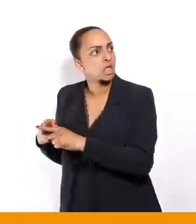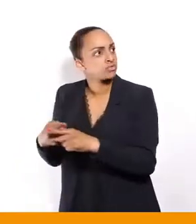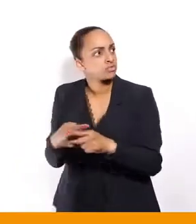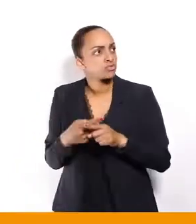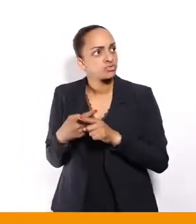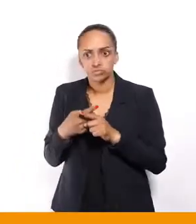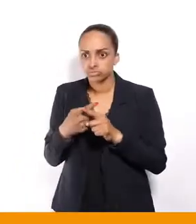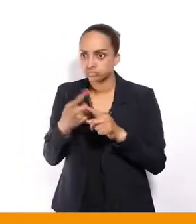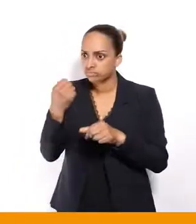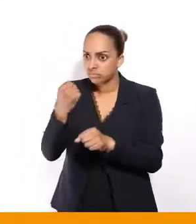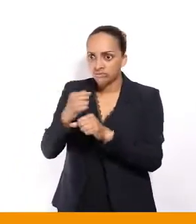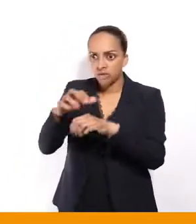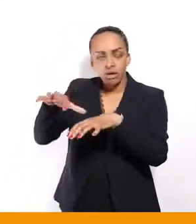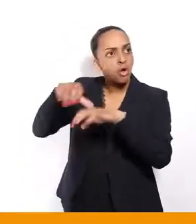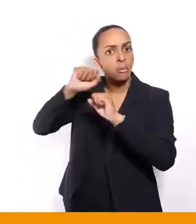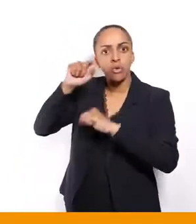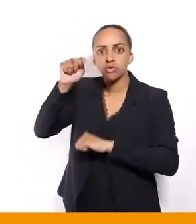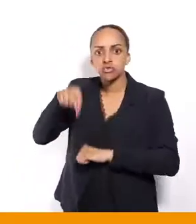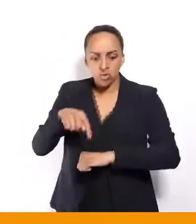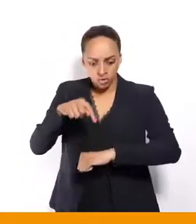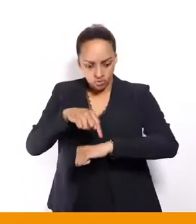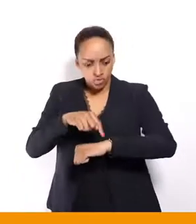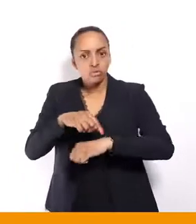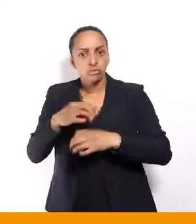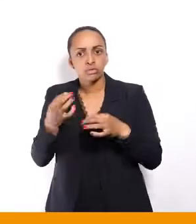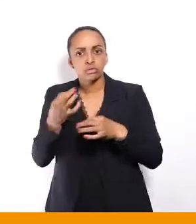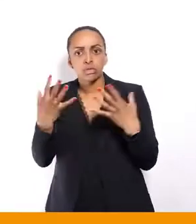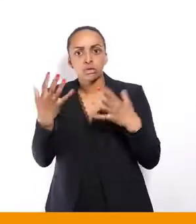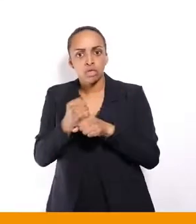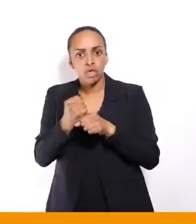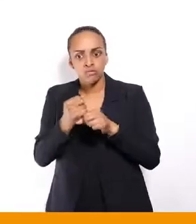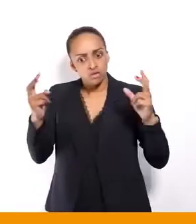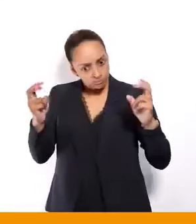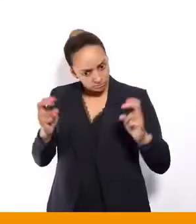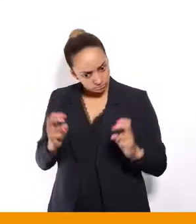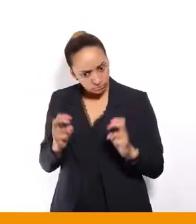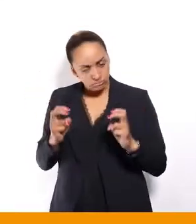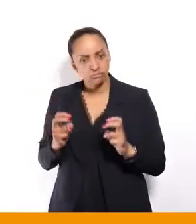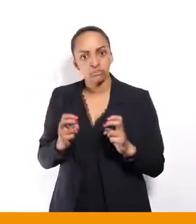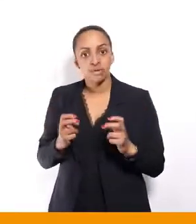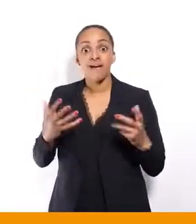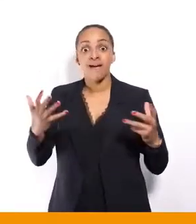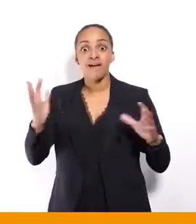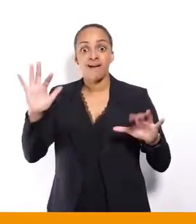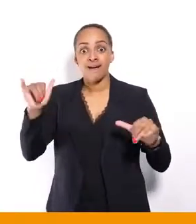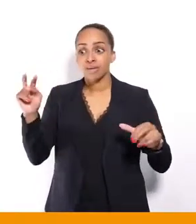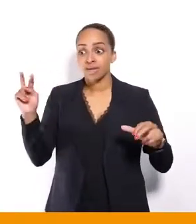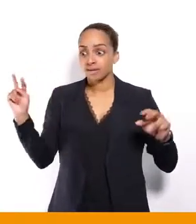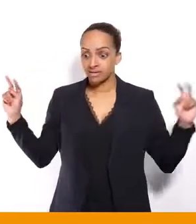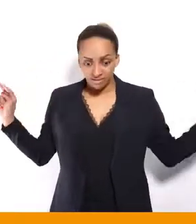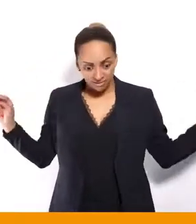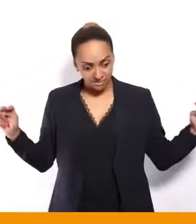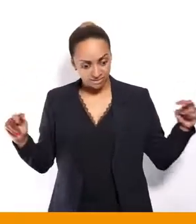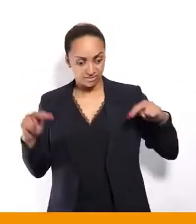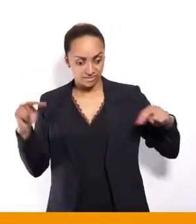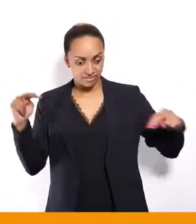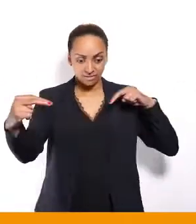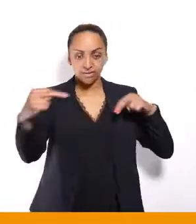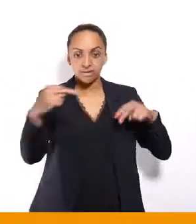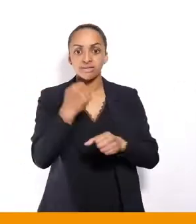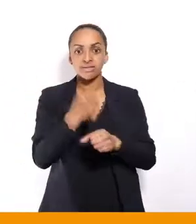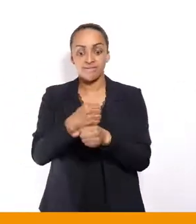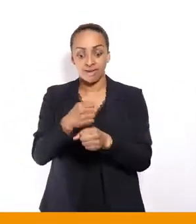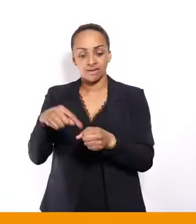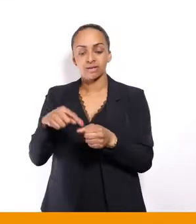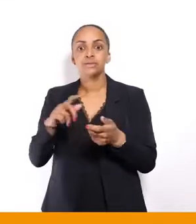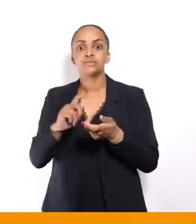qu'on réduise le temps de travail, oui, je pense que la nature du travail peut changer. En tout cas, moi, c'est mon combat, je pense